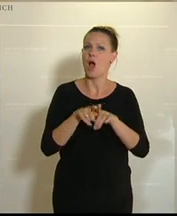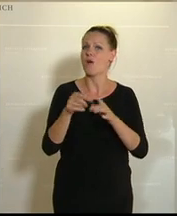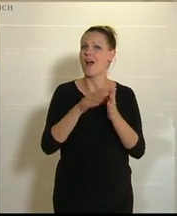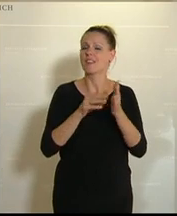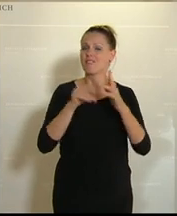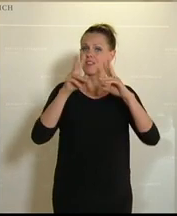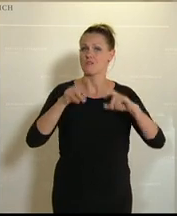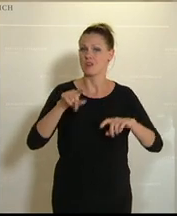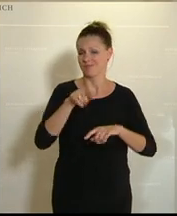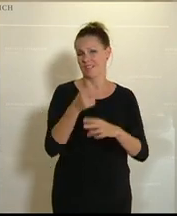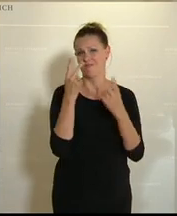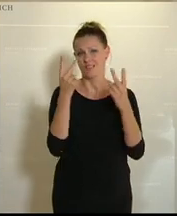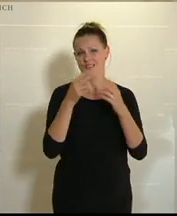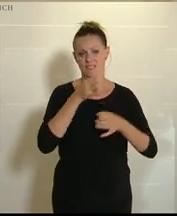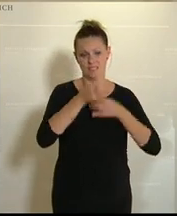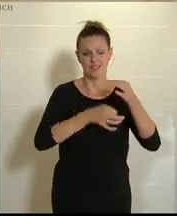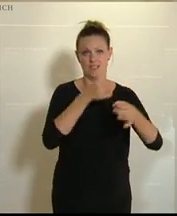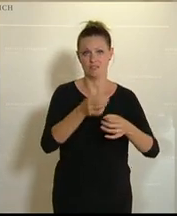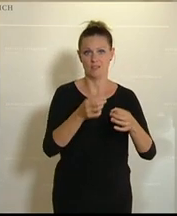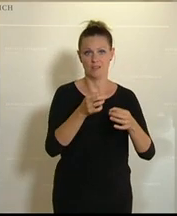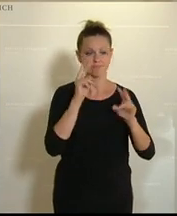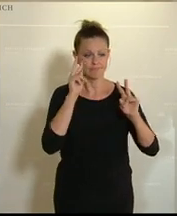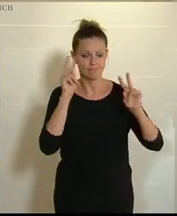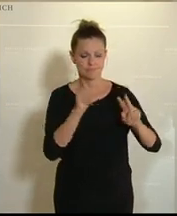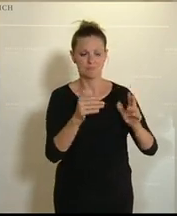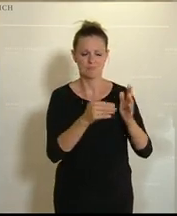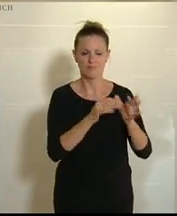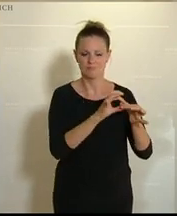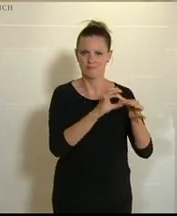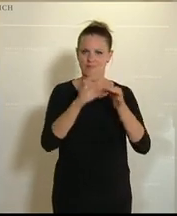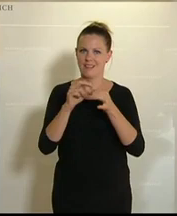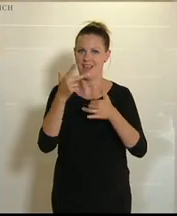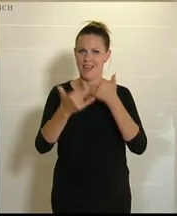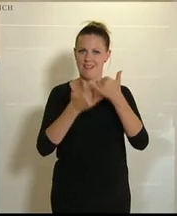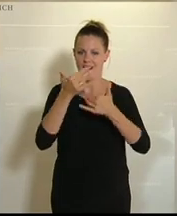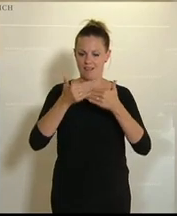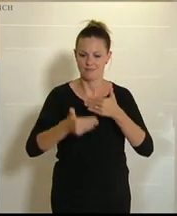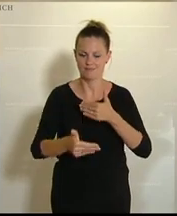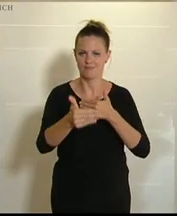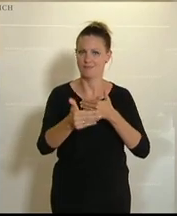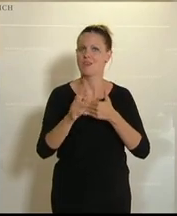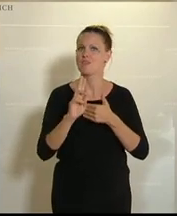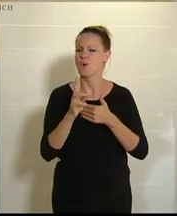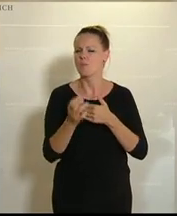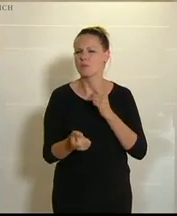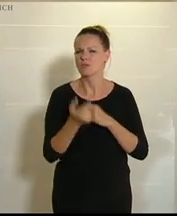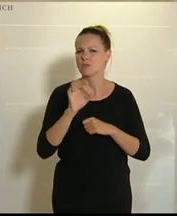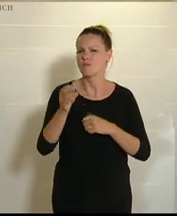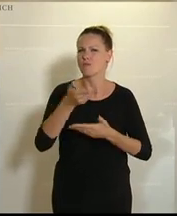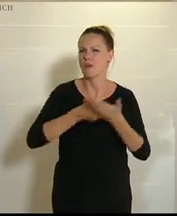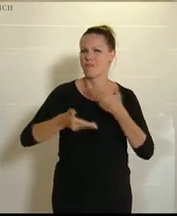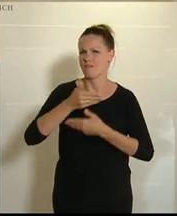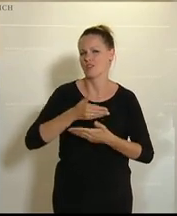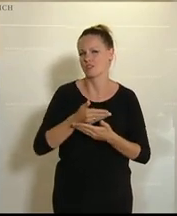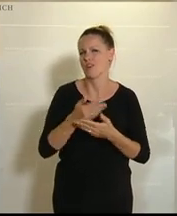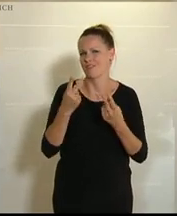Forschung ist es wichtig, dass man den strategischen Blick hat im Verbund mit dem Dreijahreshorizont, weil auch das ist gerade für die Wirtschaft ein